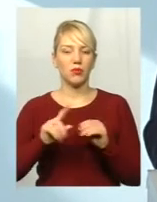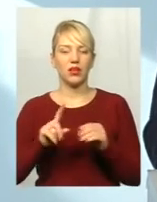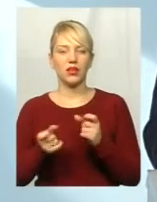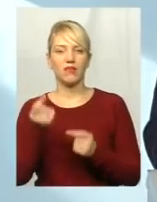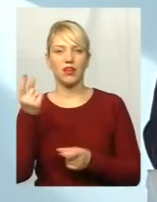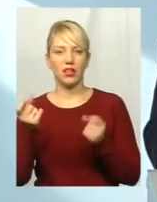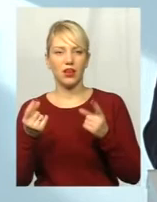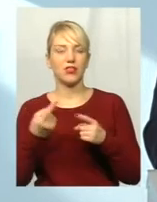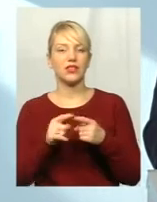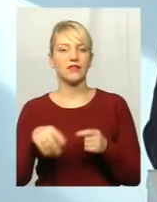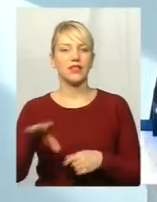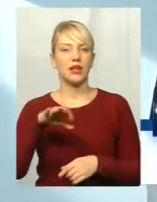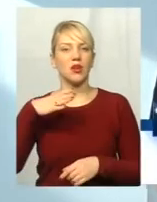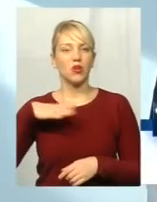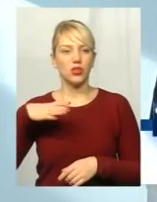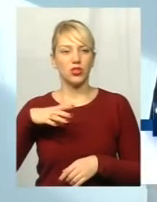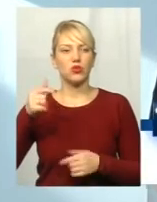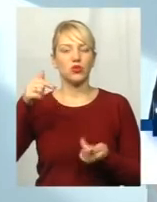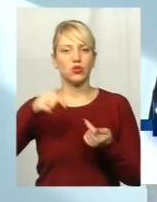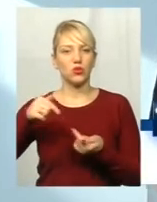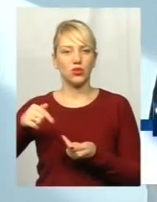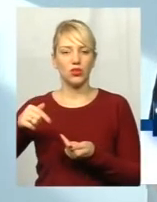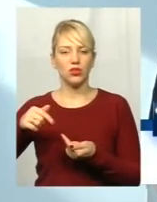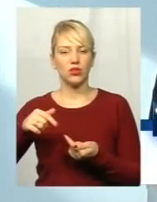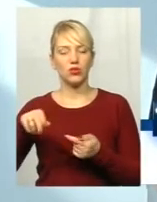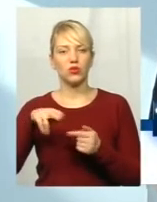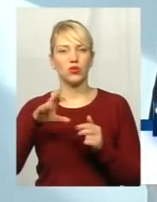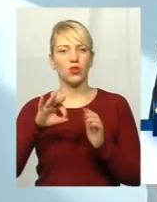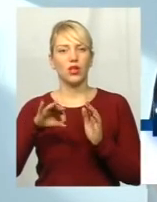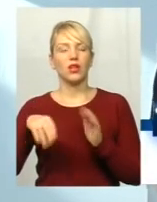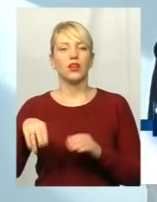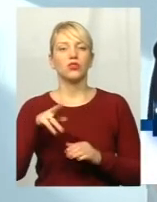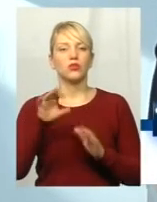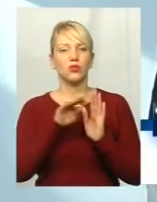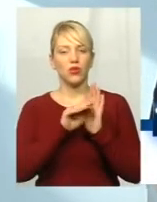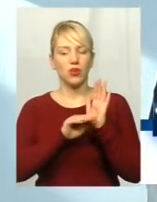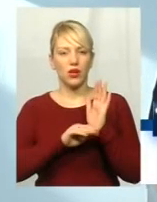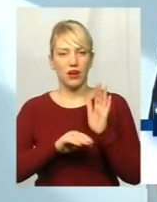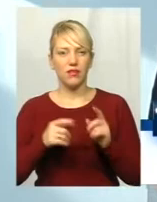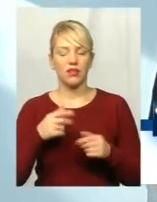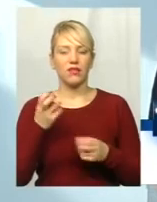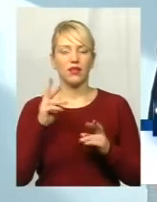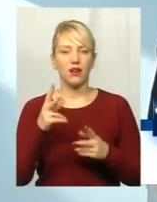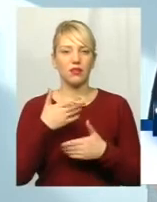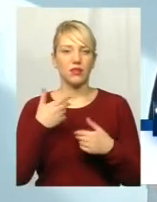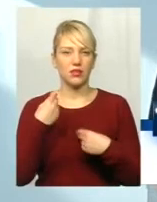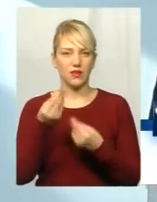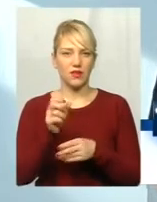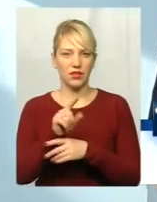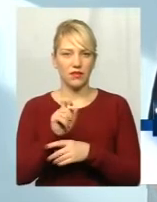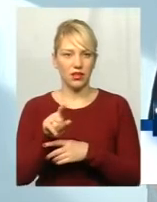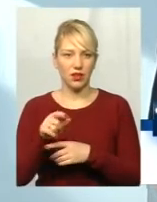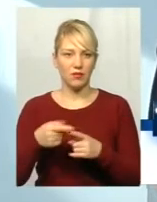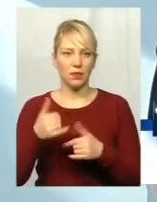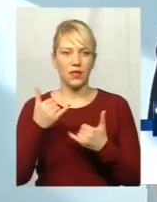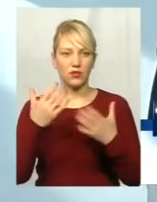по суті, очікували. Стосовно графіків, графіки, так як ми завдання поставили, я вже сказав Андрій Він, що на сьогоднішній день